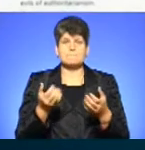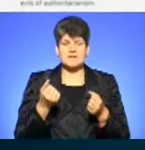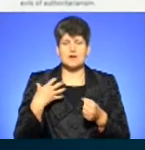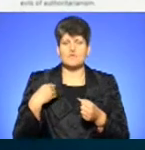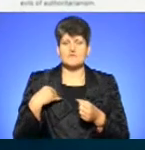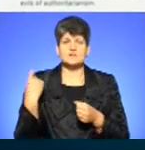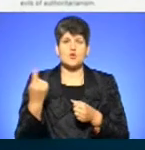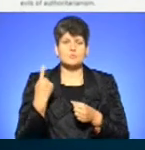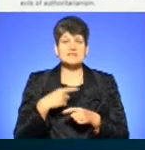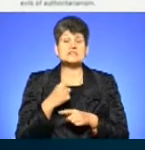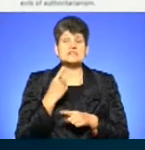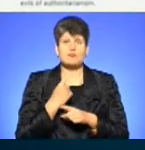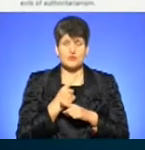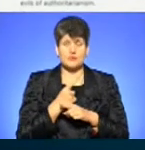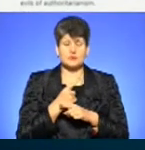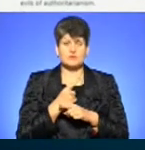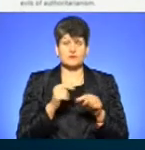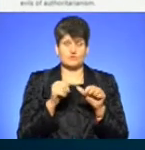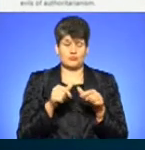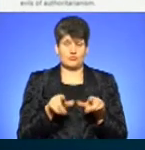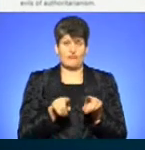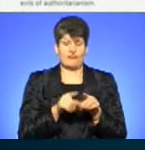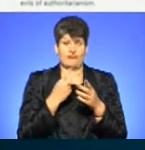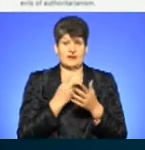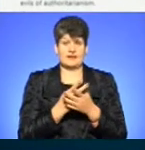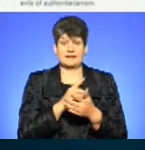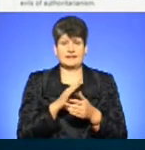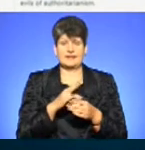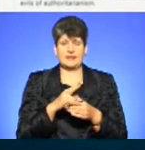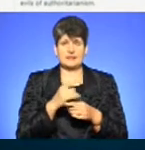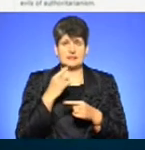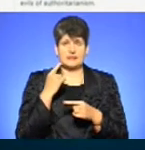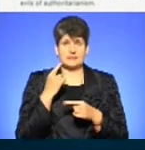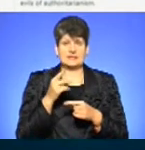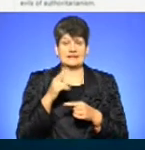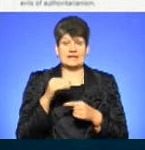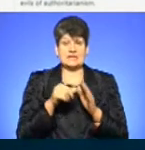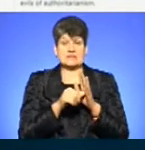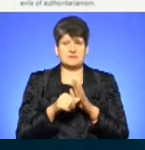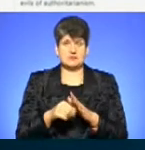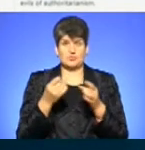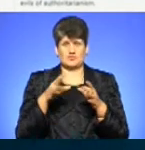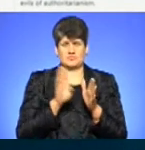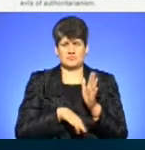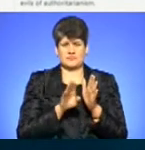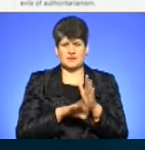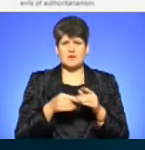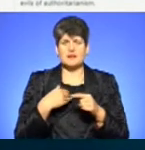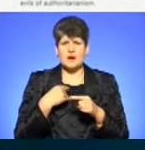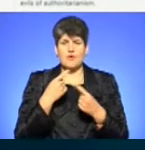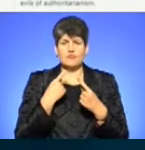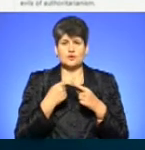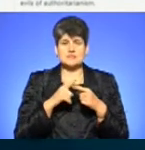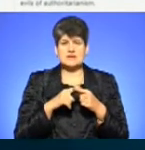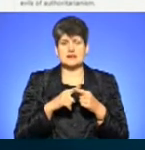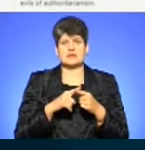Львівській області заборона в сформульованому вигляді недалека, дискримінаційна і просто безглузда. І я говорю це як носій